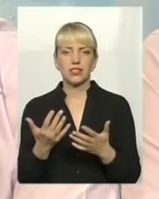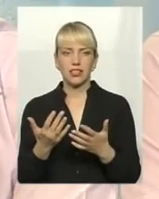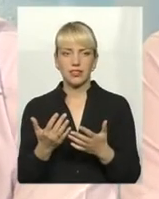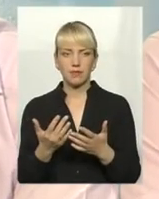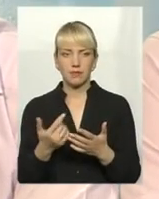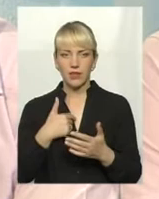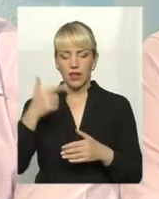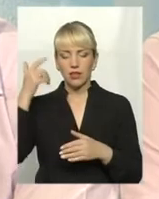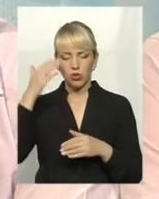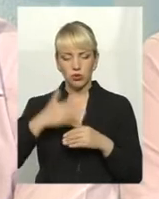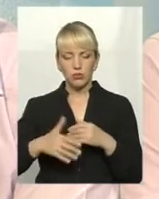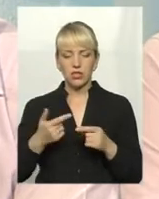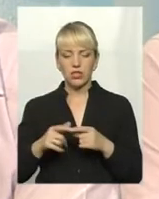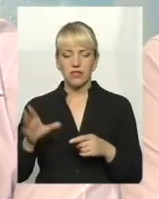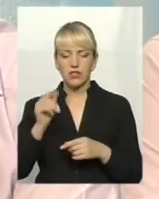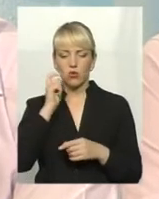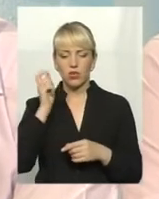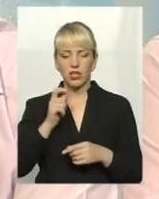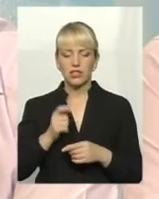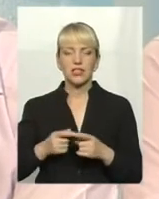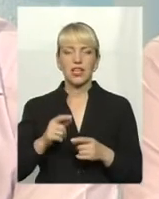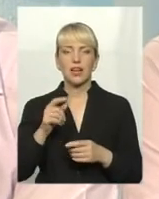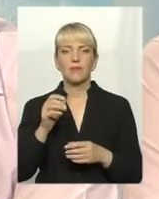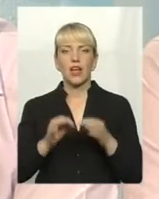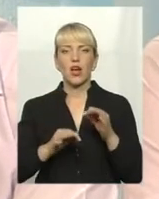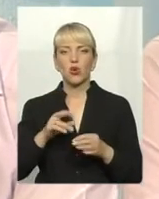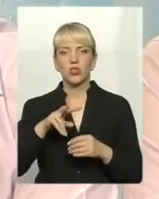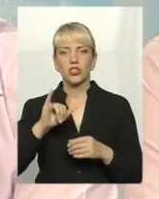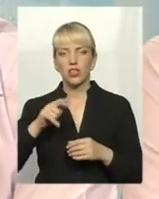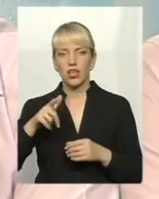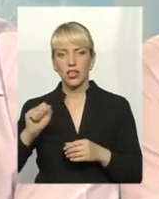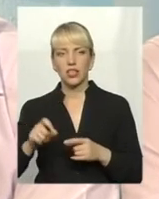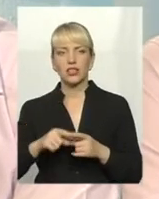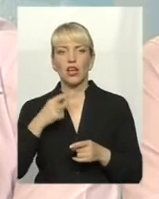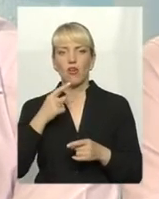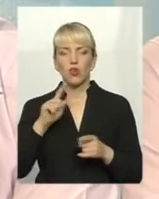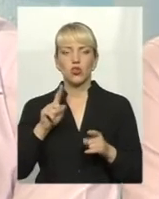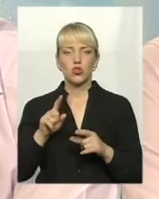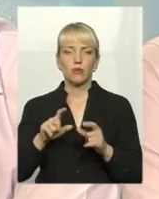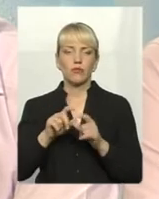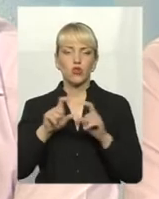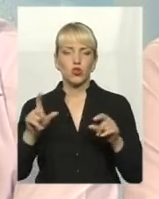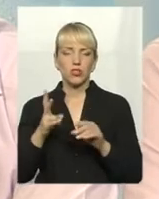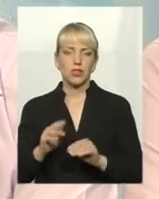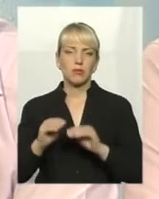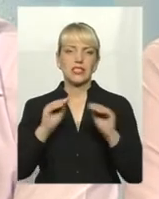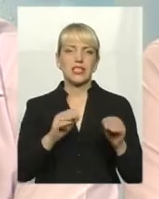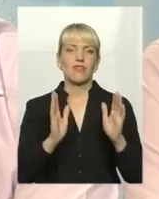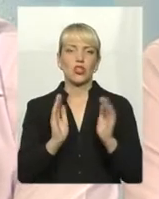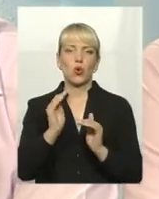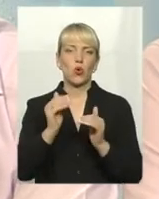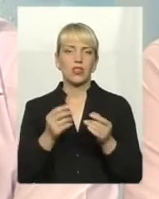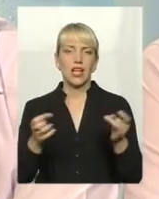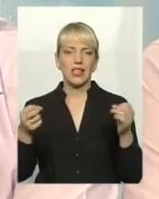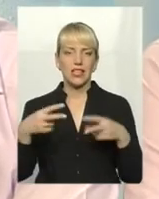розумію, то всеукраїнська екологічна ліга, вона йде на те, щоб вставити в школах, наприклад, контейнери для збирання цих відходів.